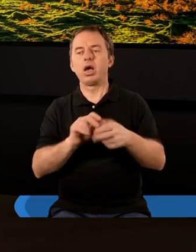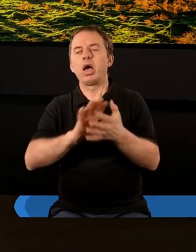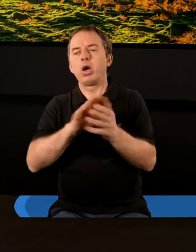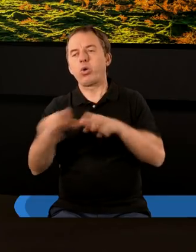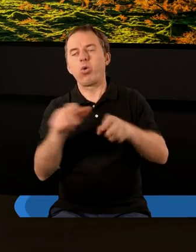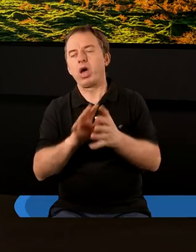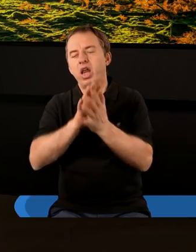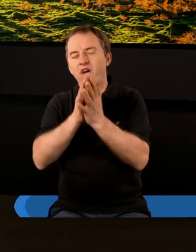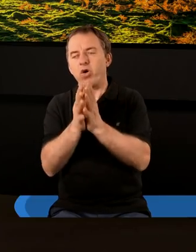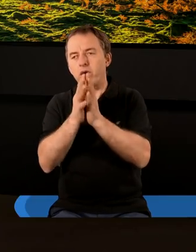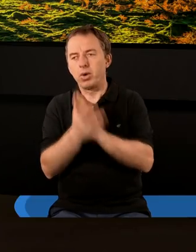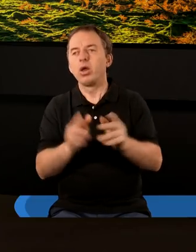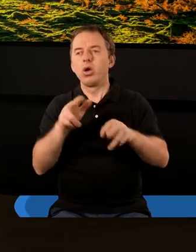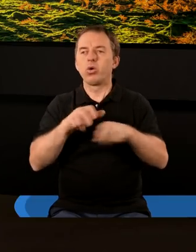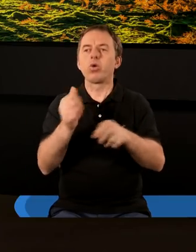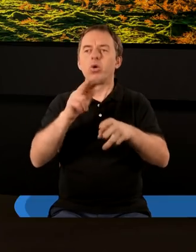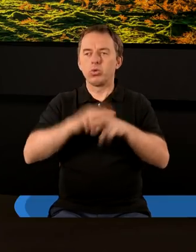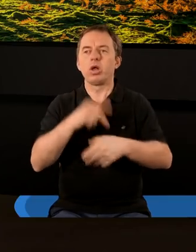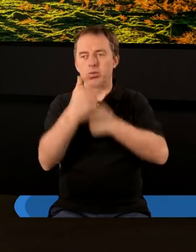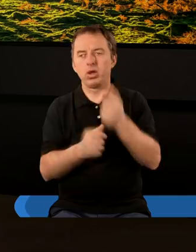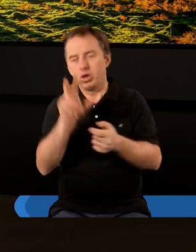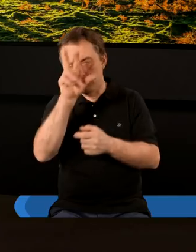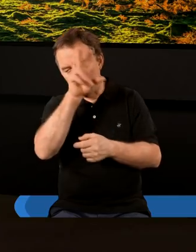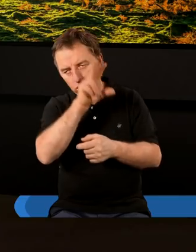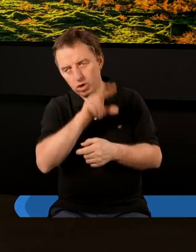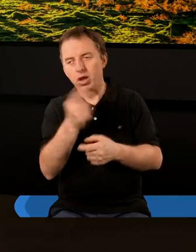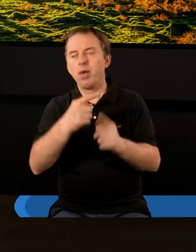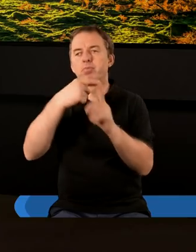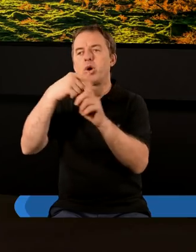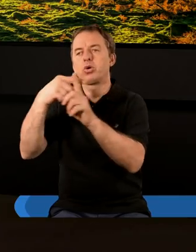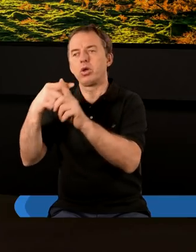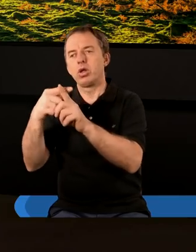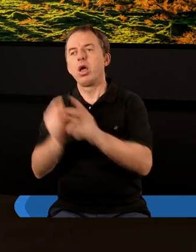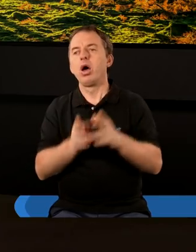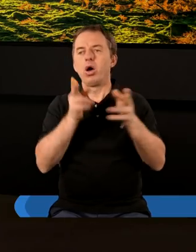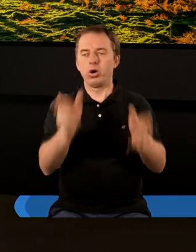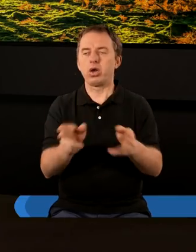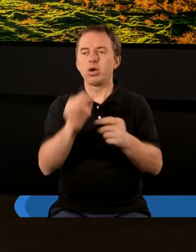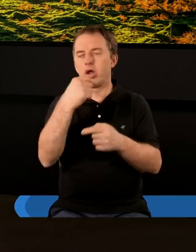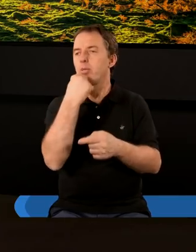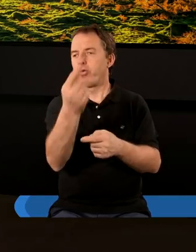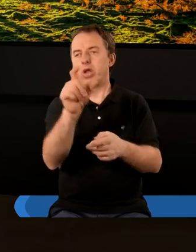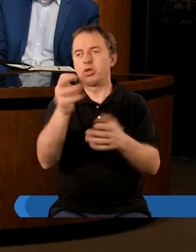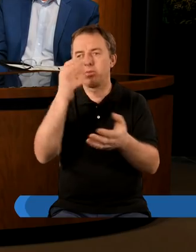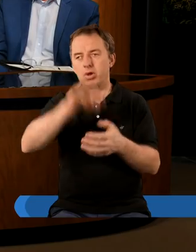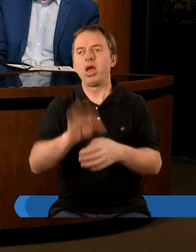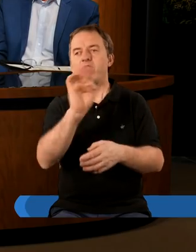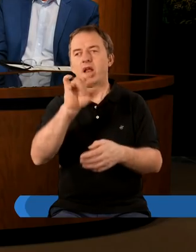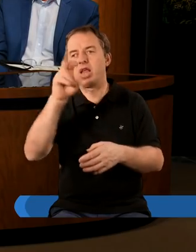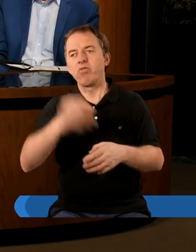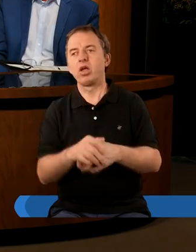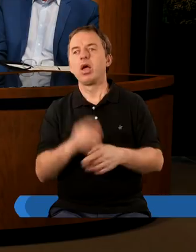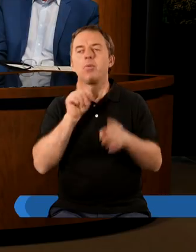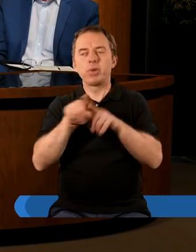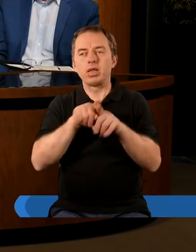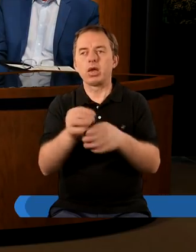znów reformacyjnych ruchów które sprawiły że rzeczywiście bardzo pozytywnie jest określony ten zbór prawda? Filadelfia